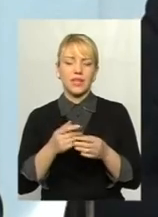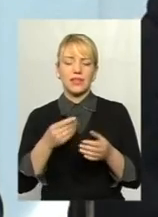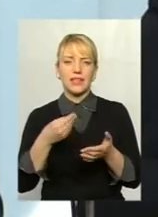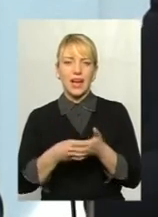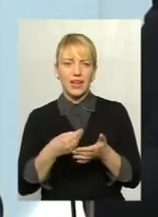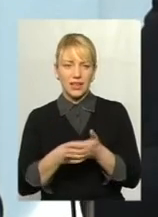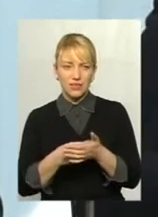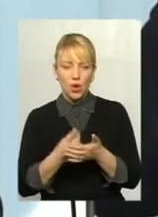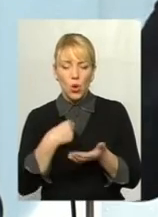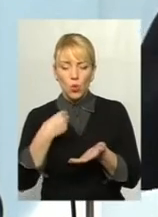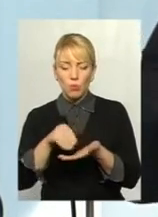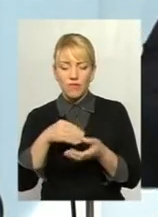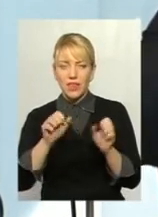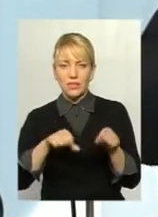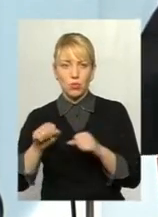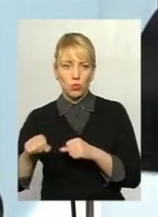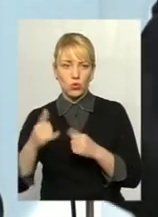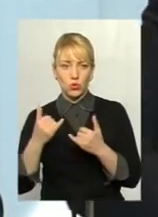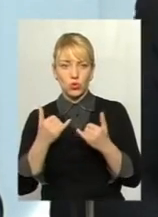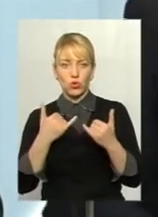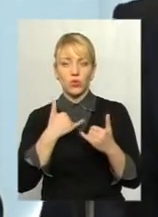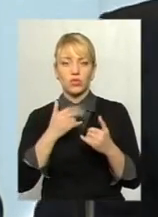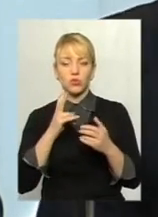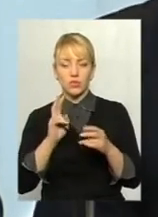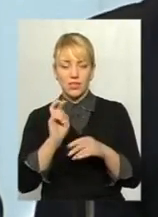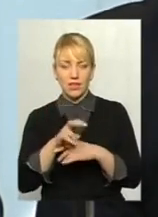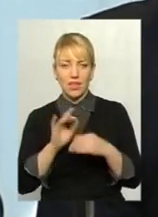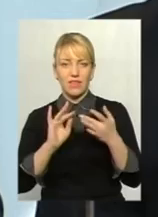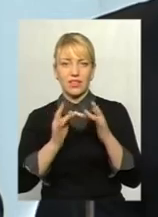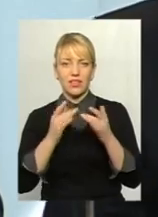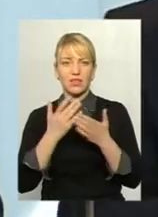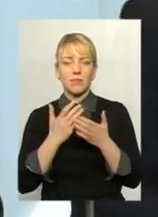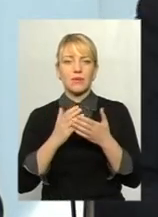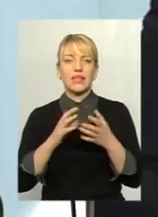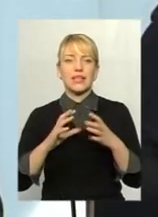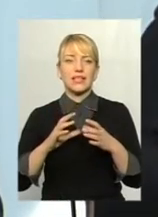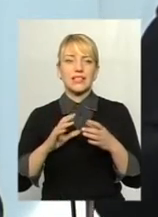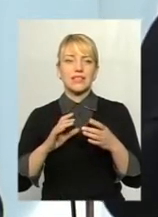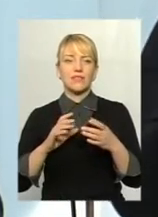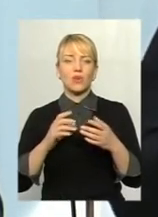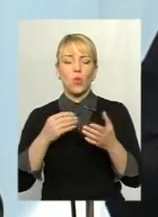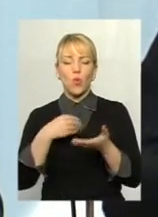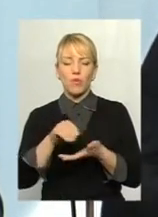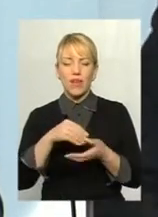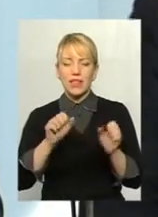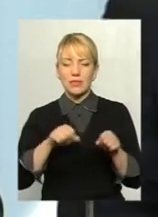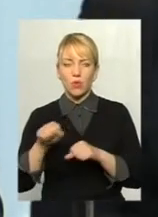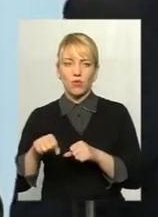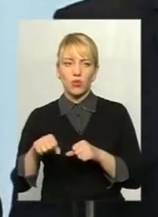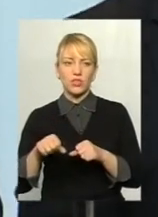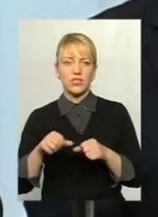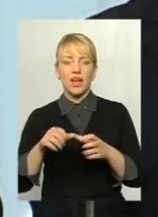спроможність сьогодні в нас, от як хто заходить в інтернет, на сайті Світового банку, МВФ, купівельна спроможність виражається в